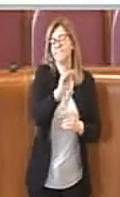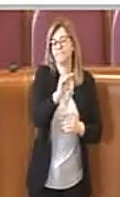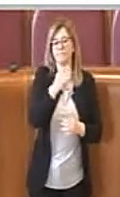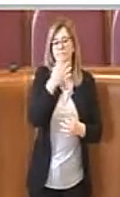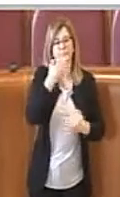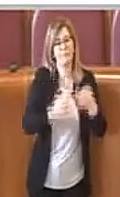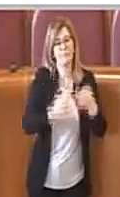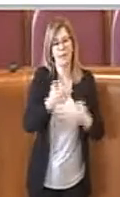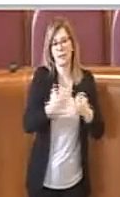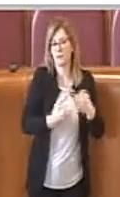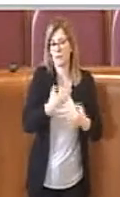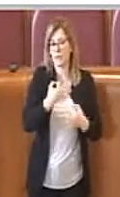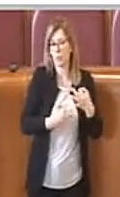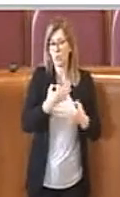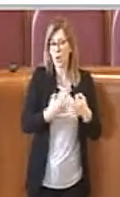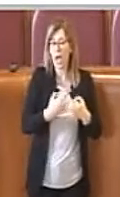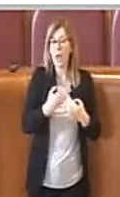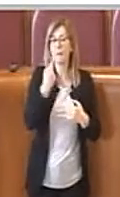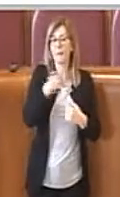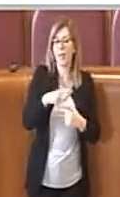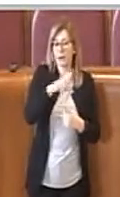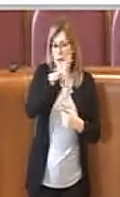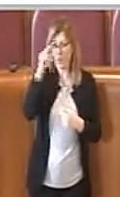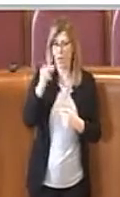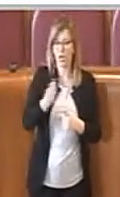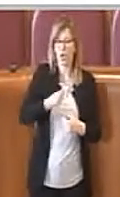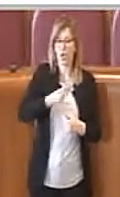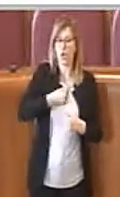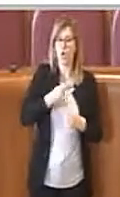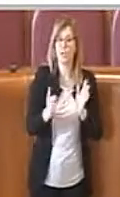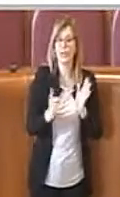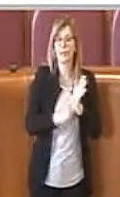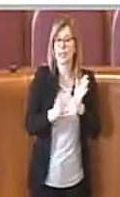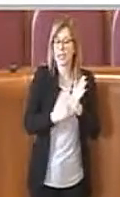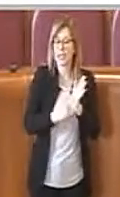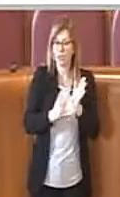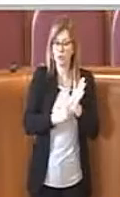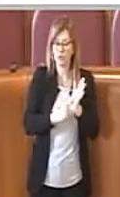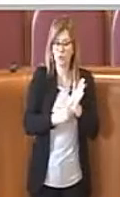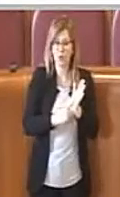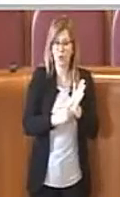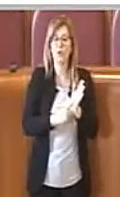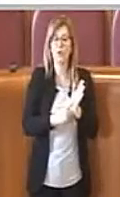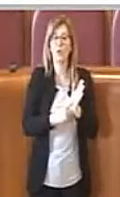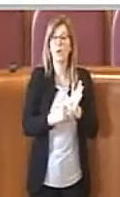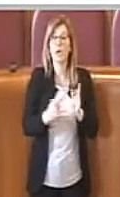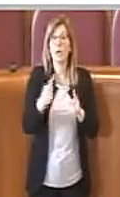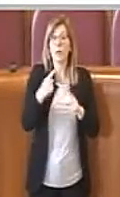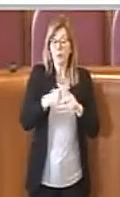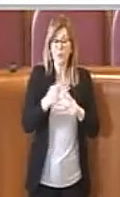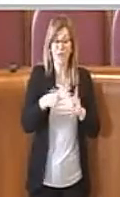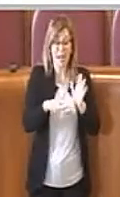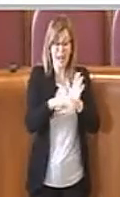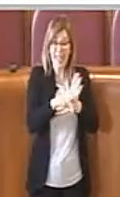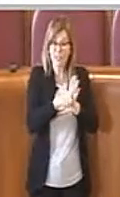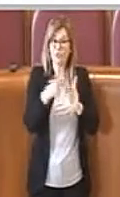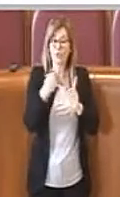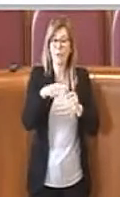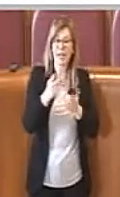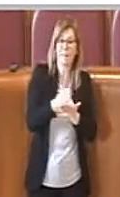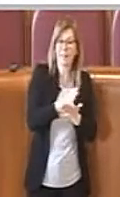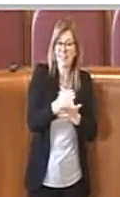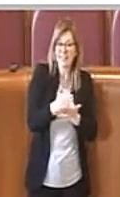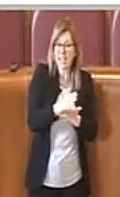essere riconosciuti un loro diritto. Ricordo anche che la legge sulla mediazione del